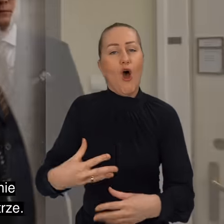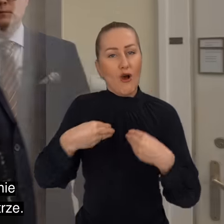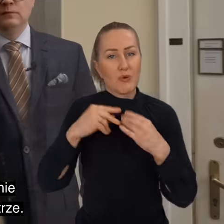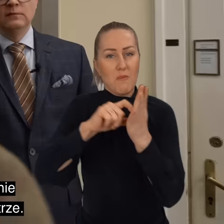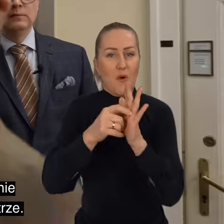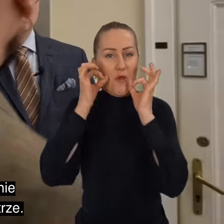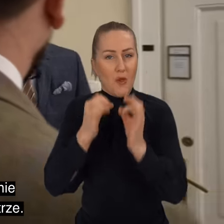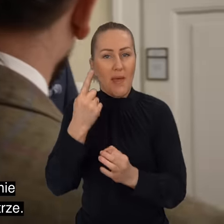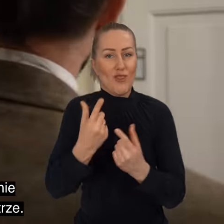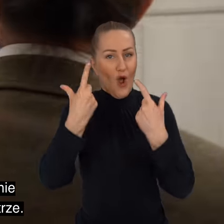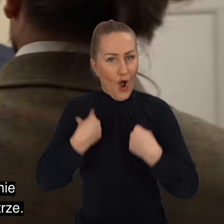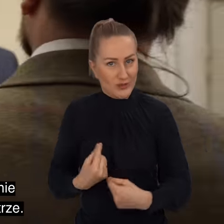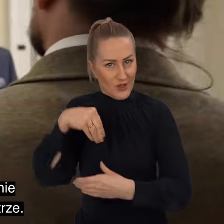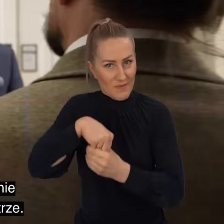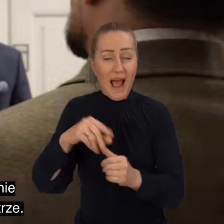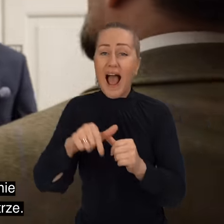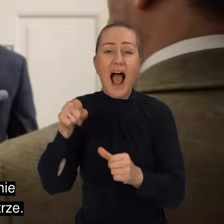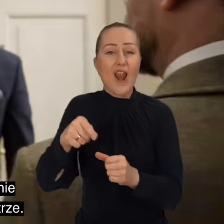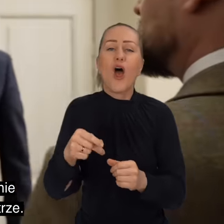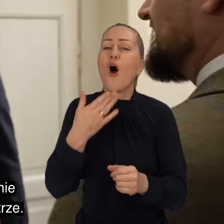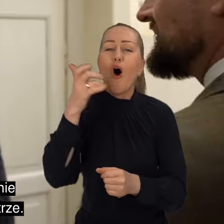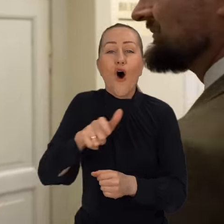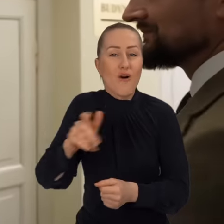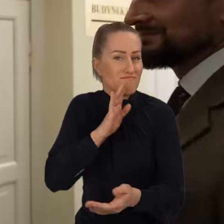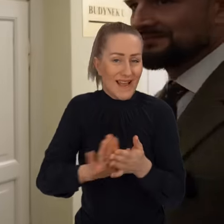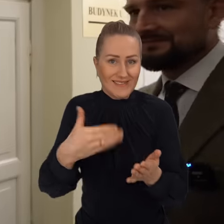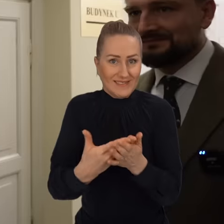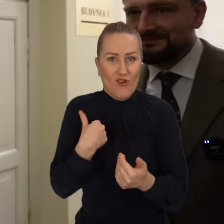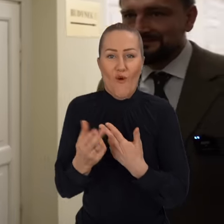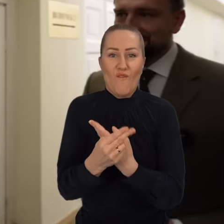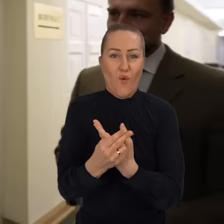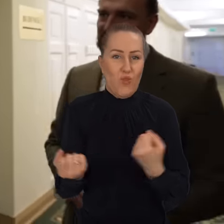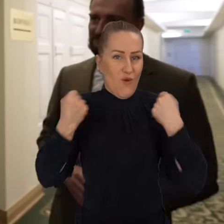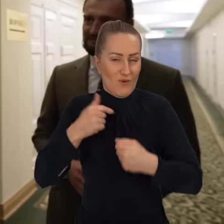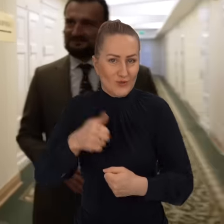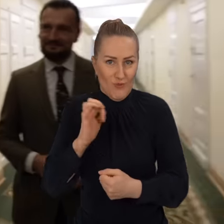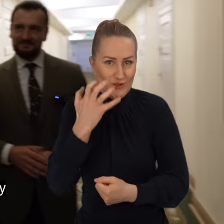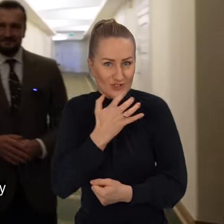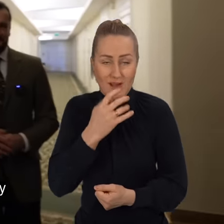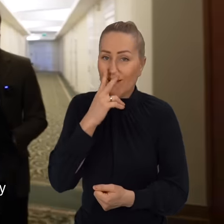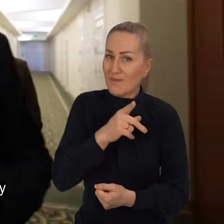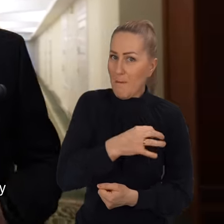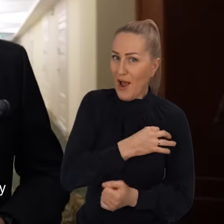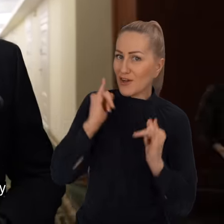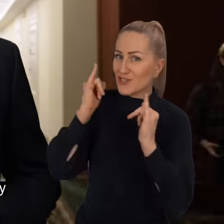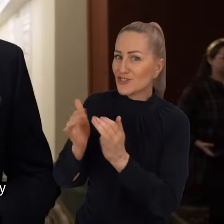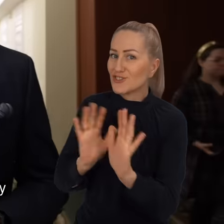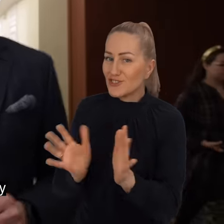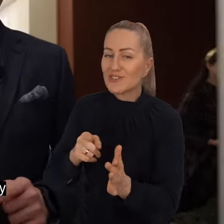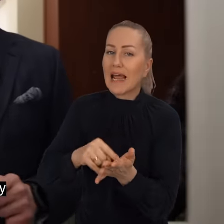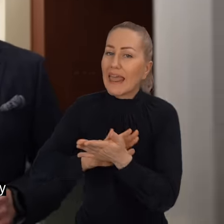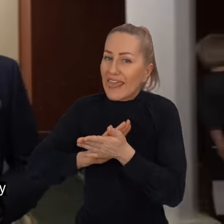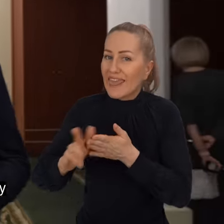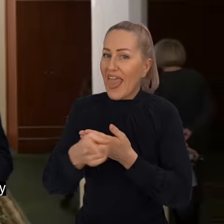dobry, jednoosobowy, ale nieogrzewany, więc spała w futrze. A proszę, czyli jednak partia umiała zadbać o higienę swoich sekretarzy